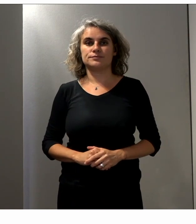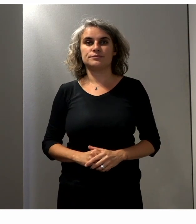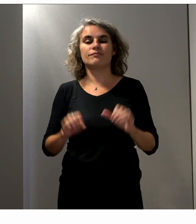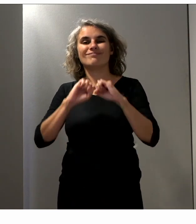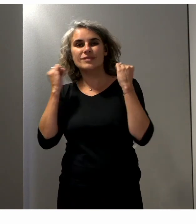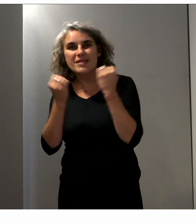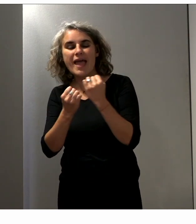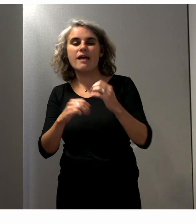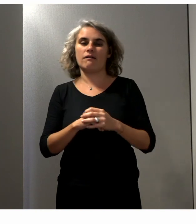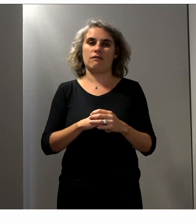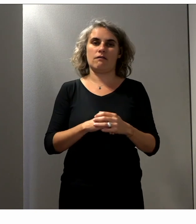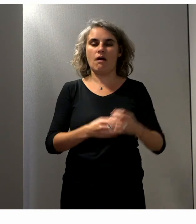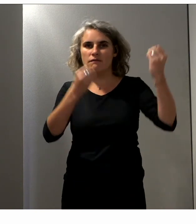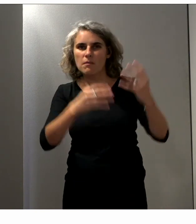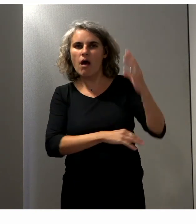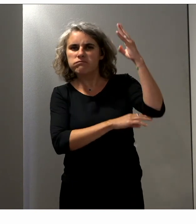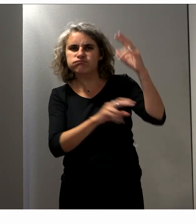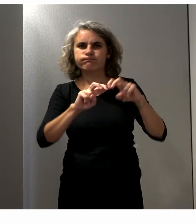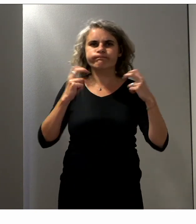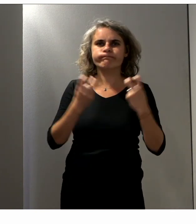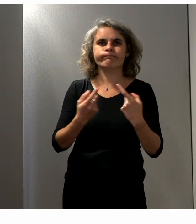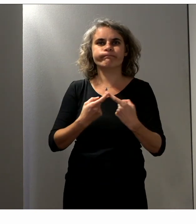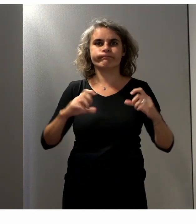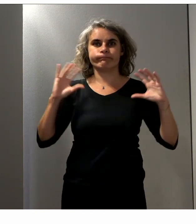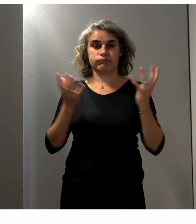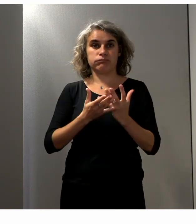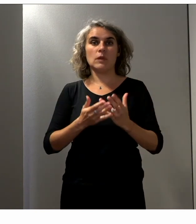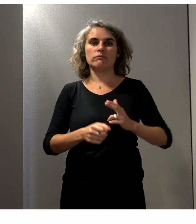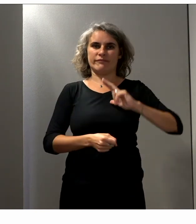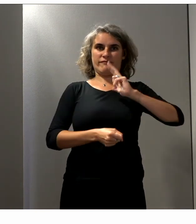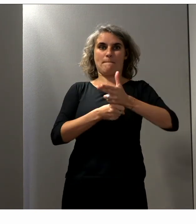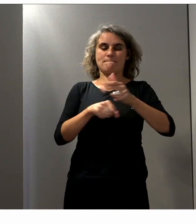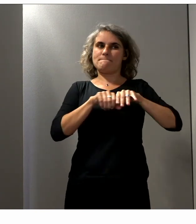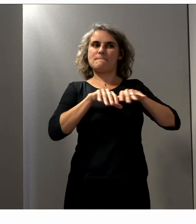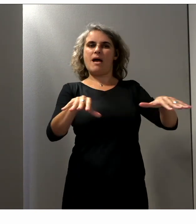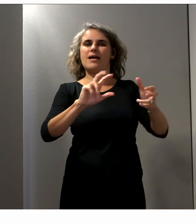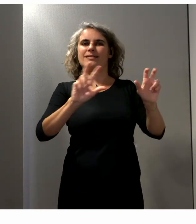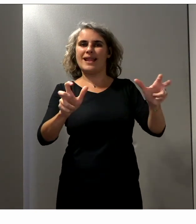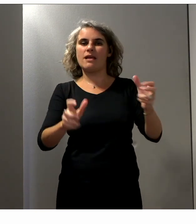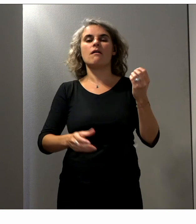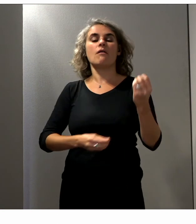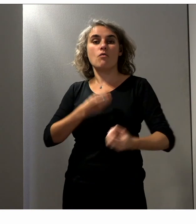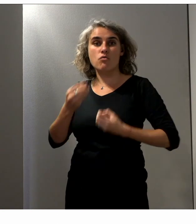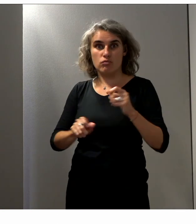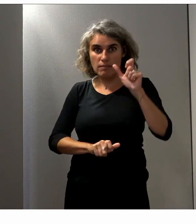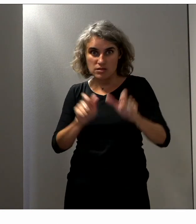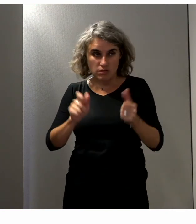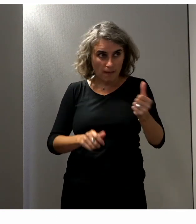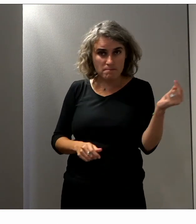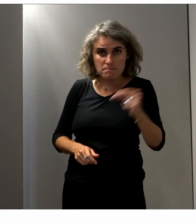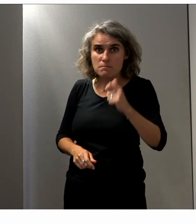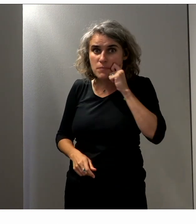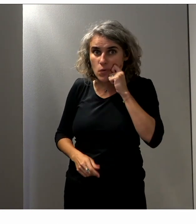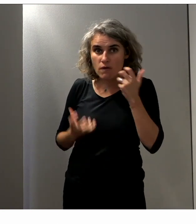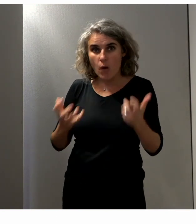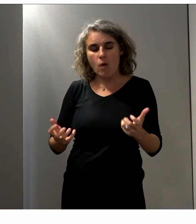séminaires et les congrès, donc des événements un peu plus importants qui peuvent être retransmis à la télévision ou même que les personnes puissent assister en